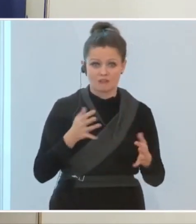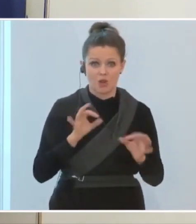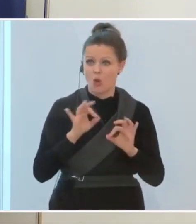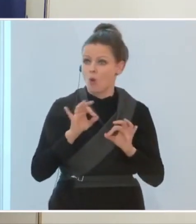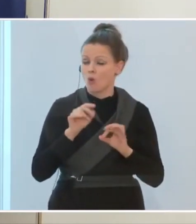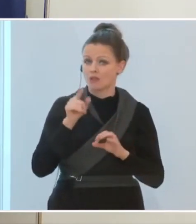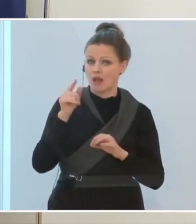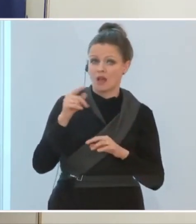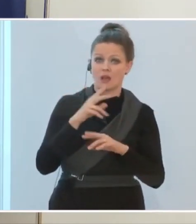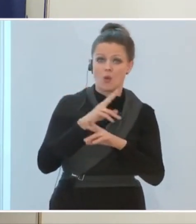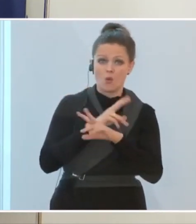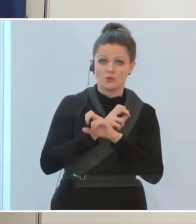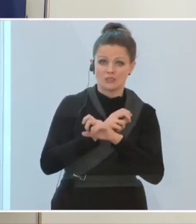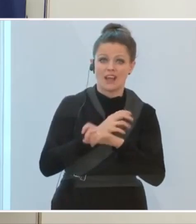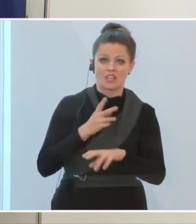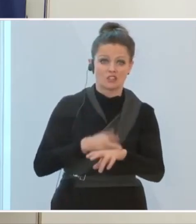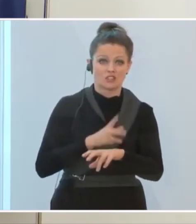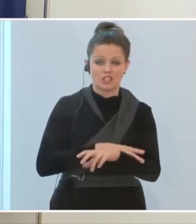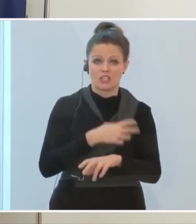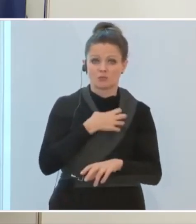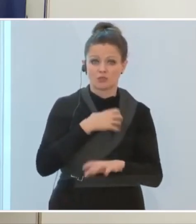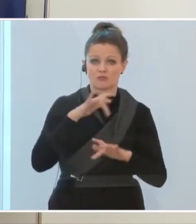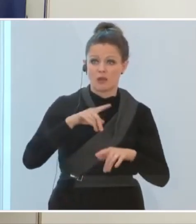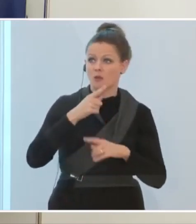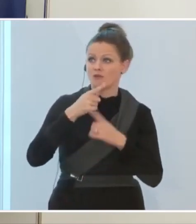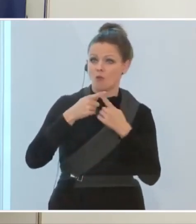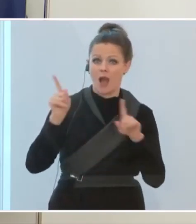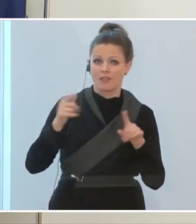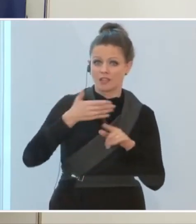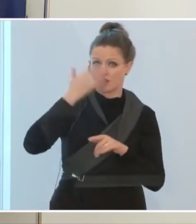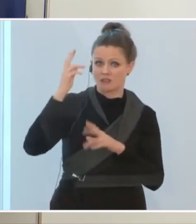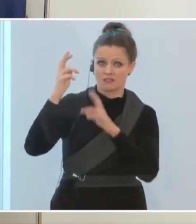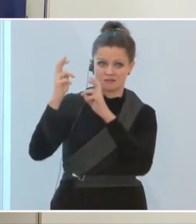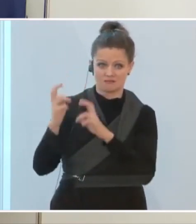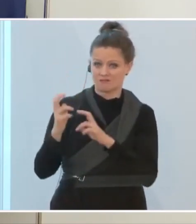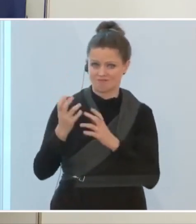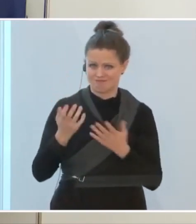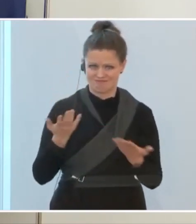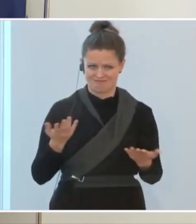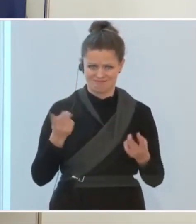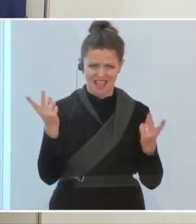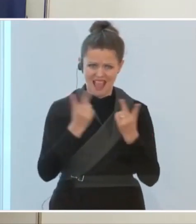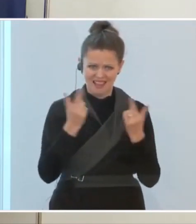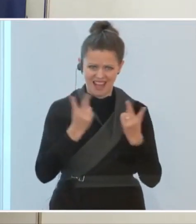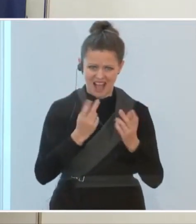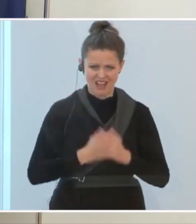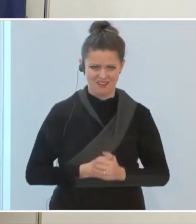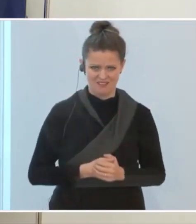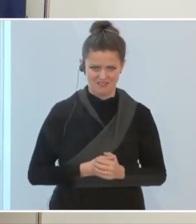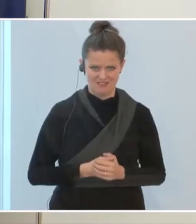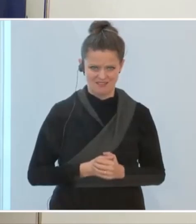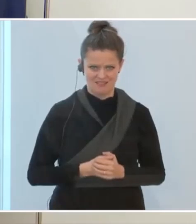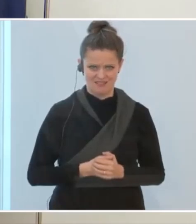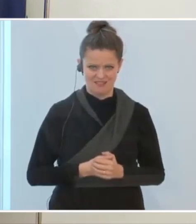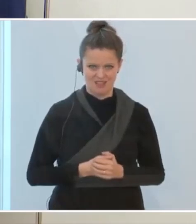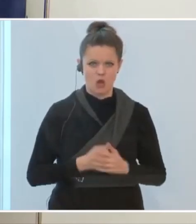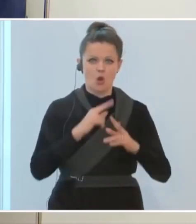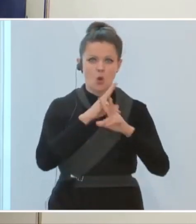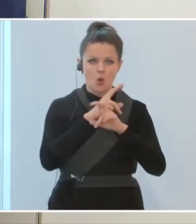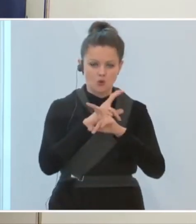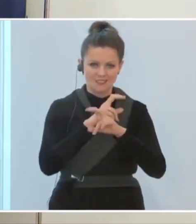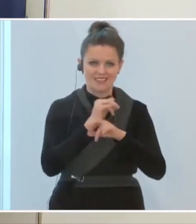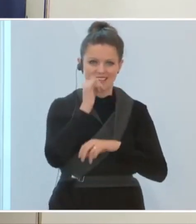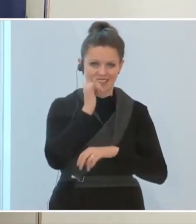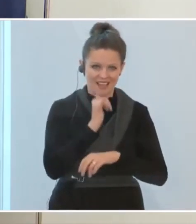Staatsbürgerschaft, sondern es geht schlicht und ergreifend darum, und ich halte das für sehr logisch, wenn wir das Reisen innerhalb Österreichs